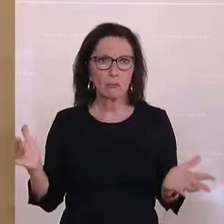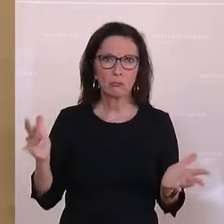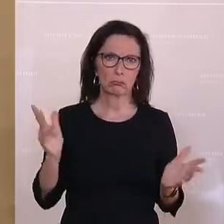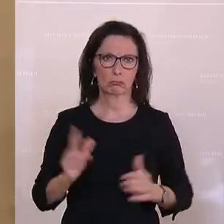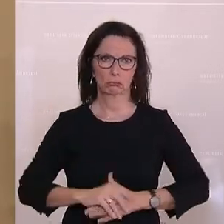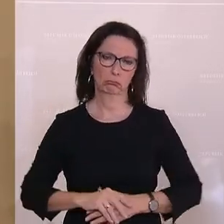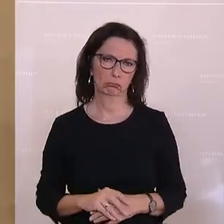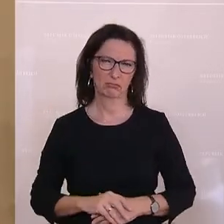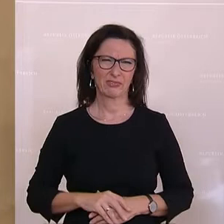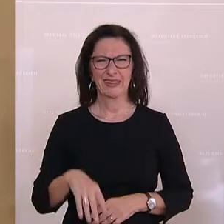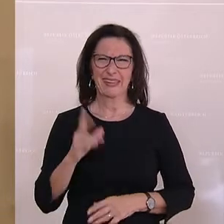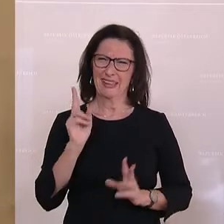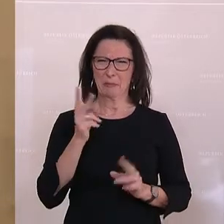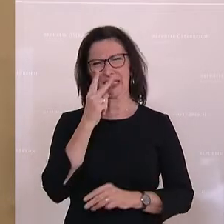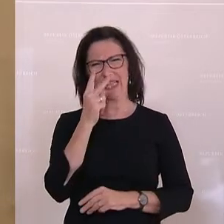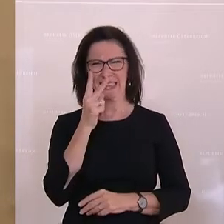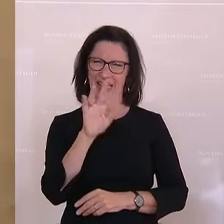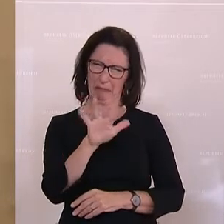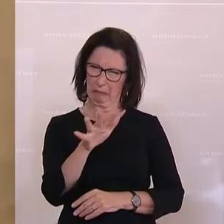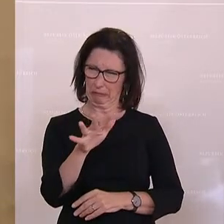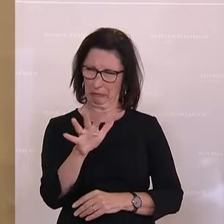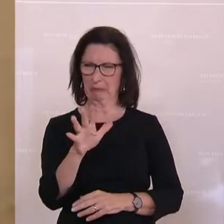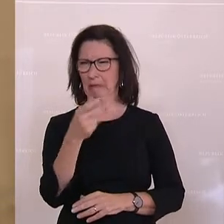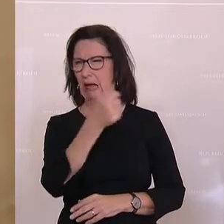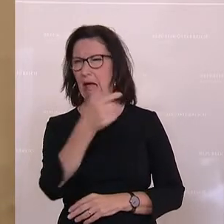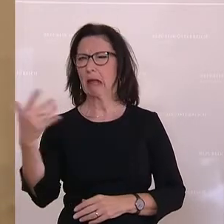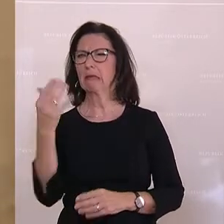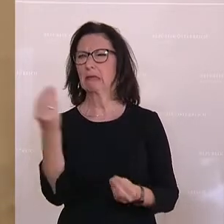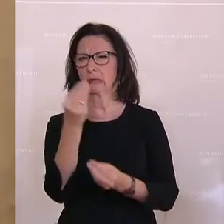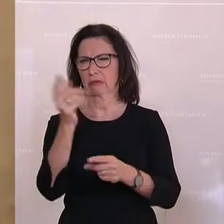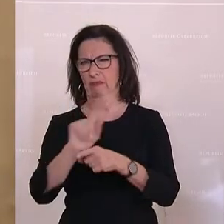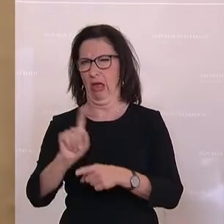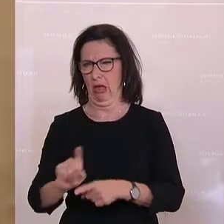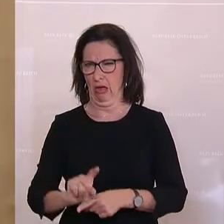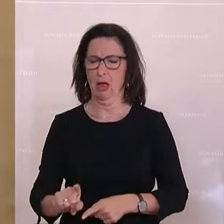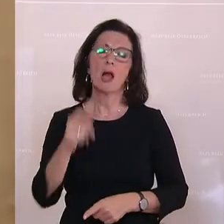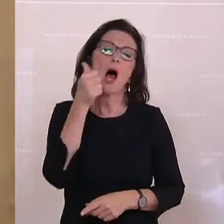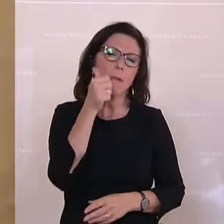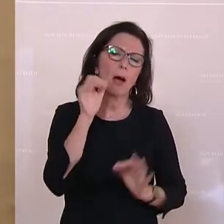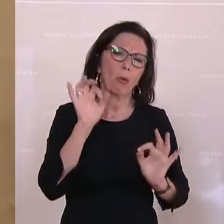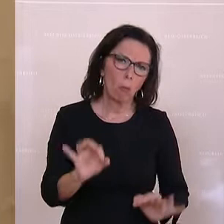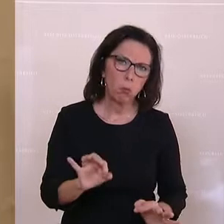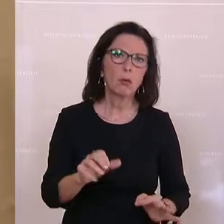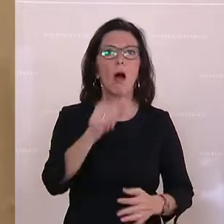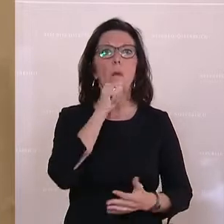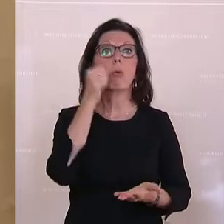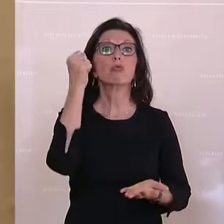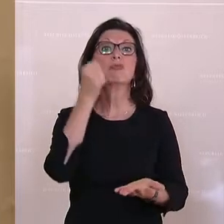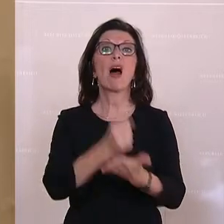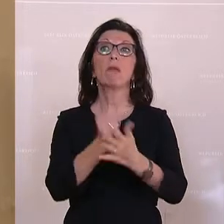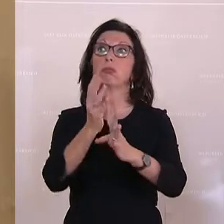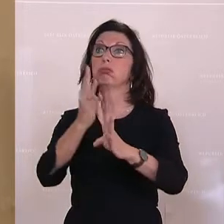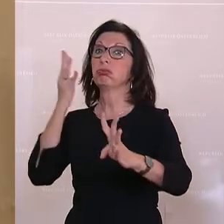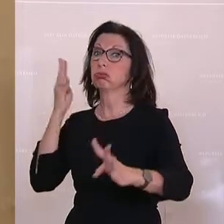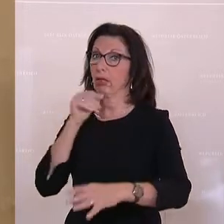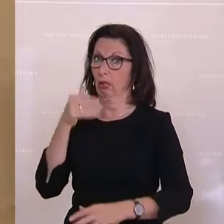Man sieht, es gibt noch ein paar Schwächen, aber eines ist gut, zumindest beim Postamt braucht man sich nicht mehr anstehen,